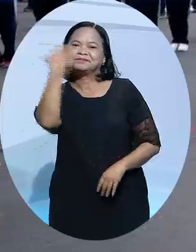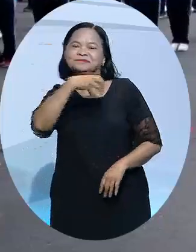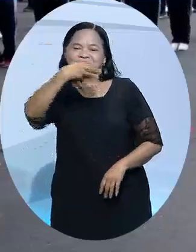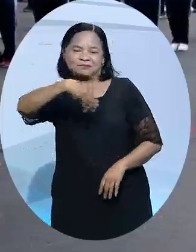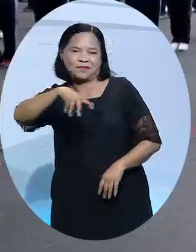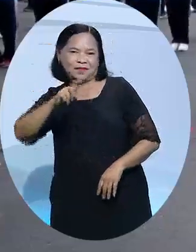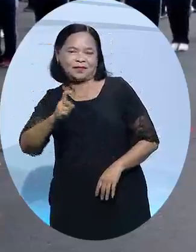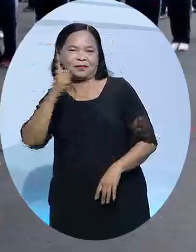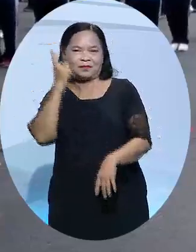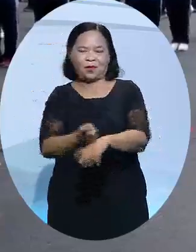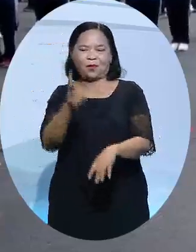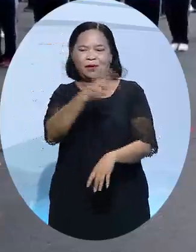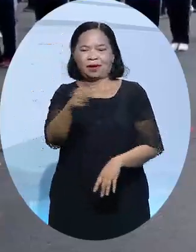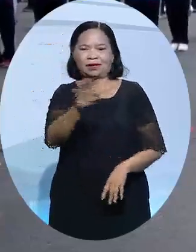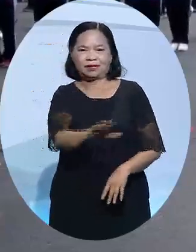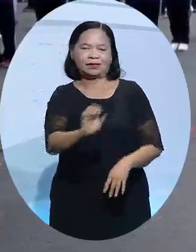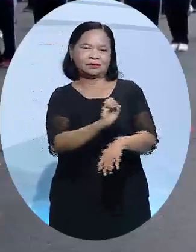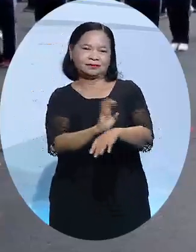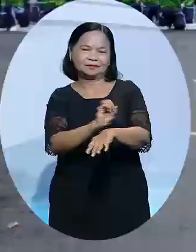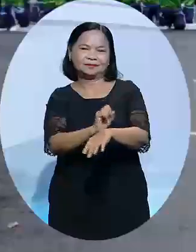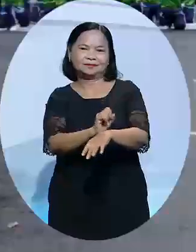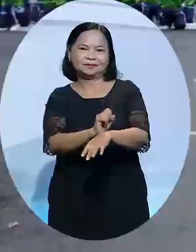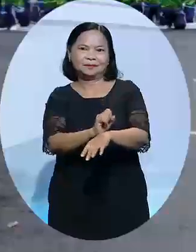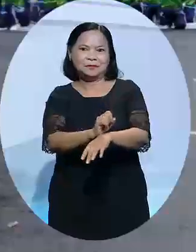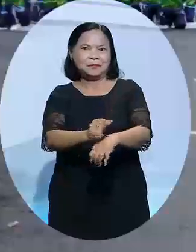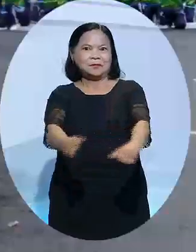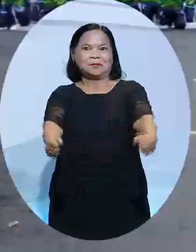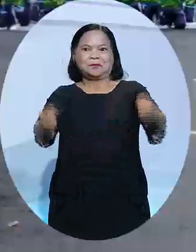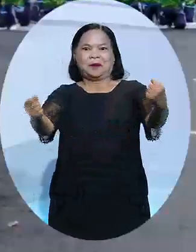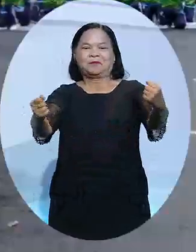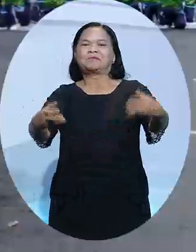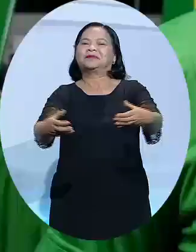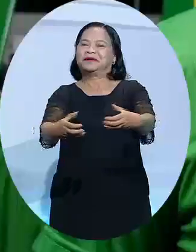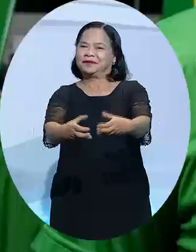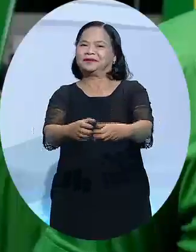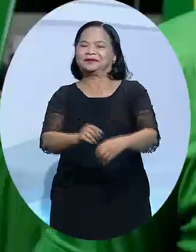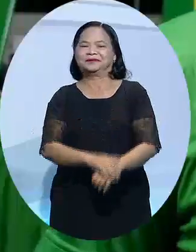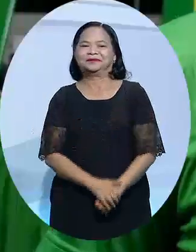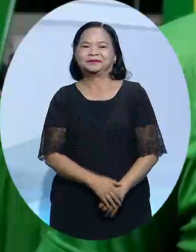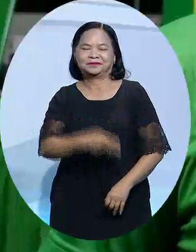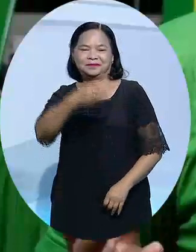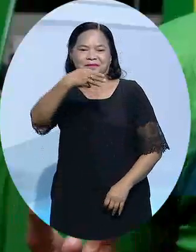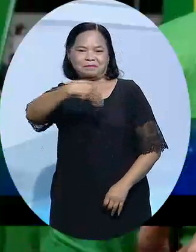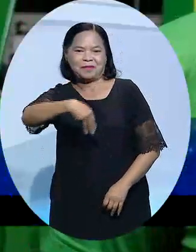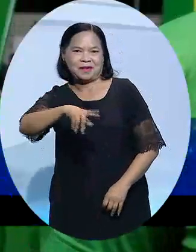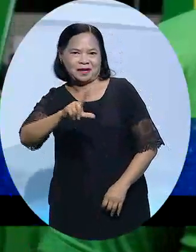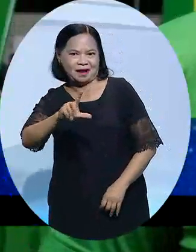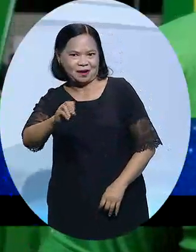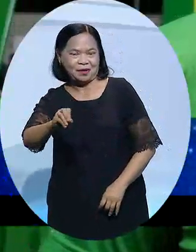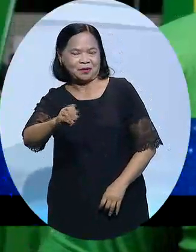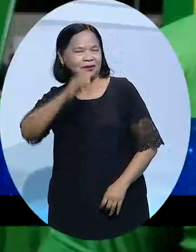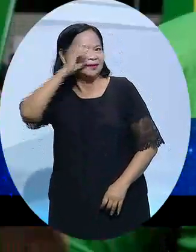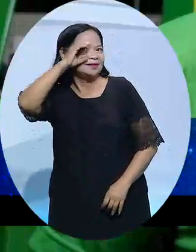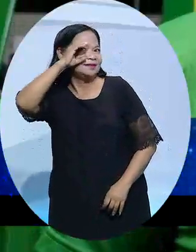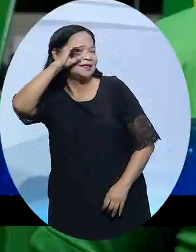Milo và 1.200 em học sinh chuẩn bị đã thổi bùng sức nóng của ngày hội. Nestle Milo được truyền cảm hứng từ